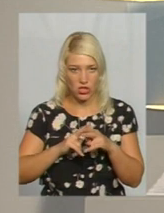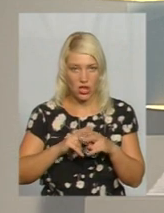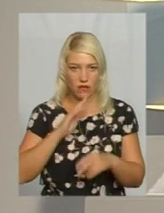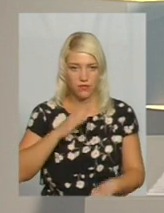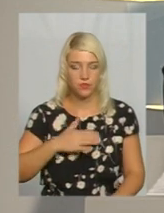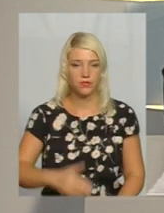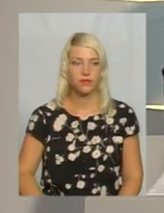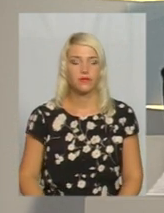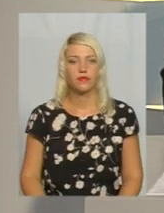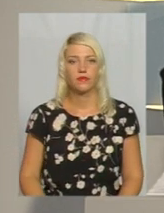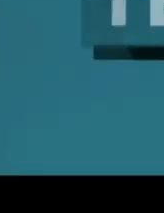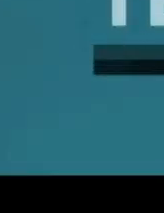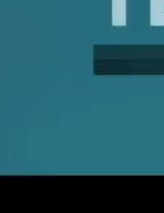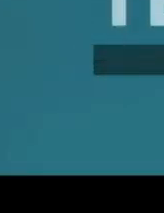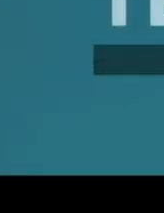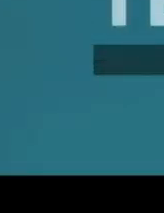Обуховський. Далі.